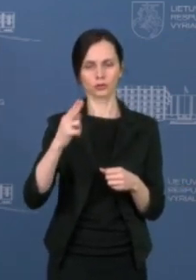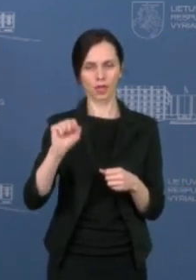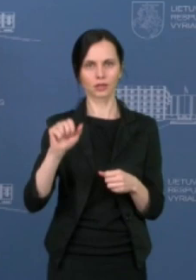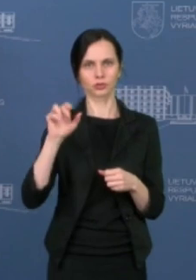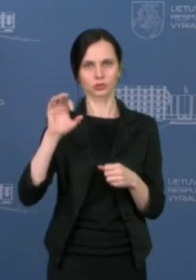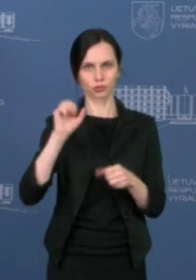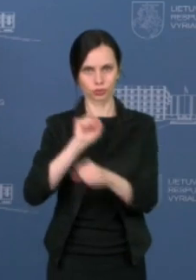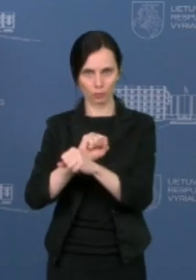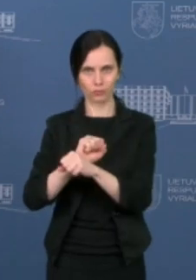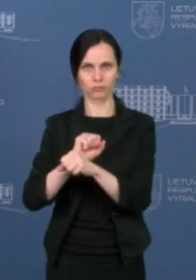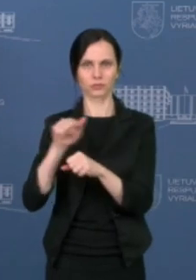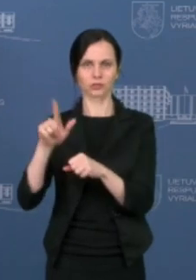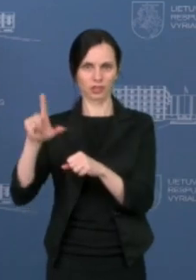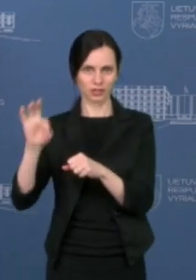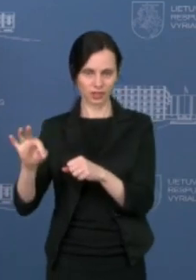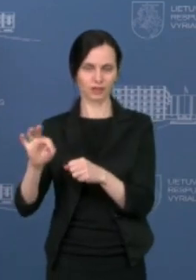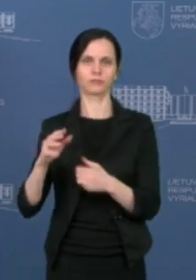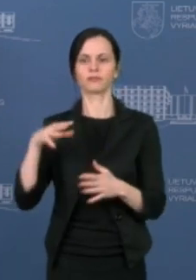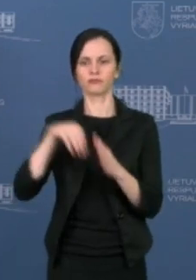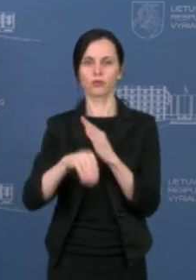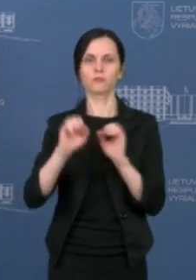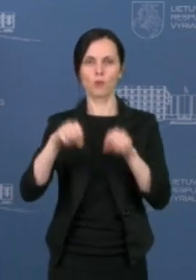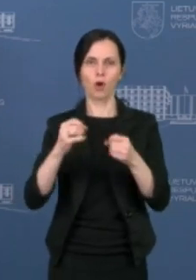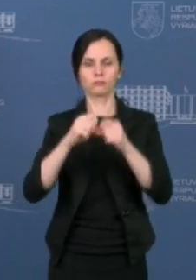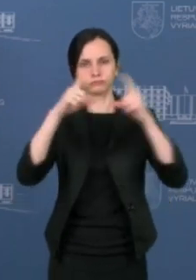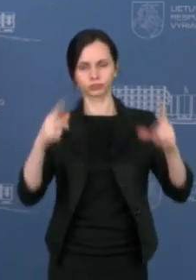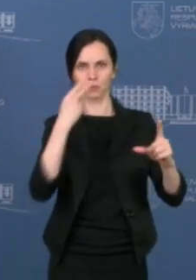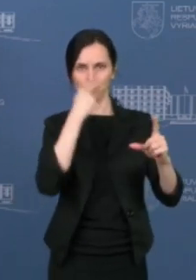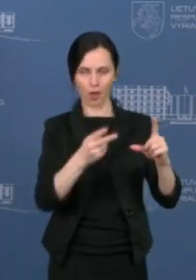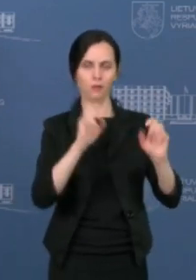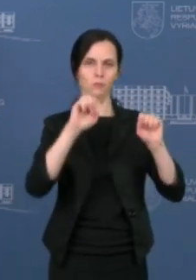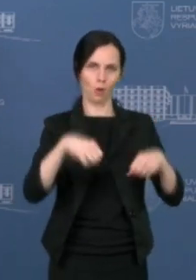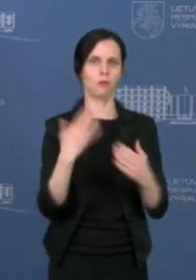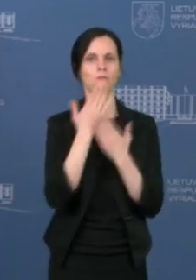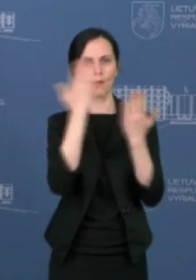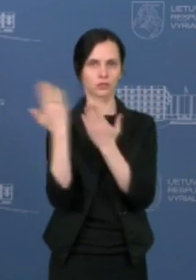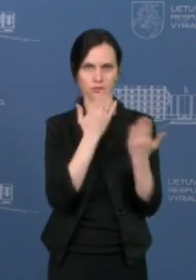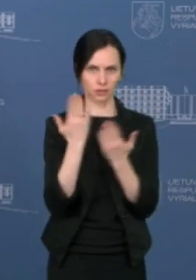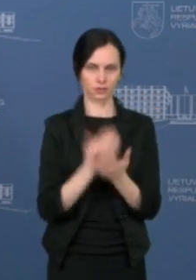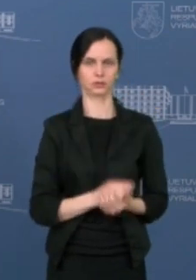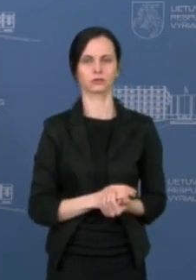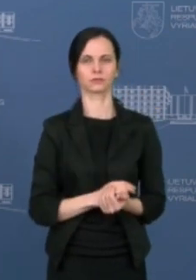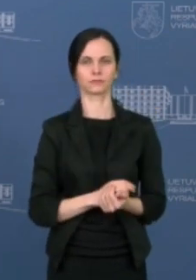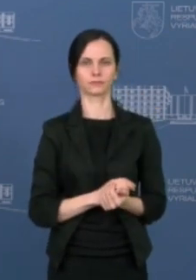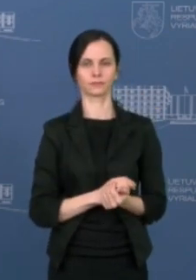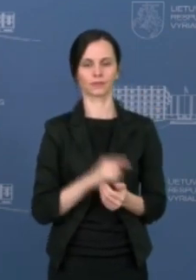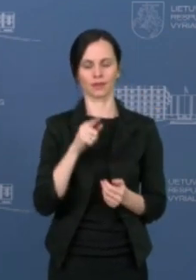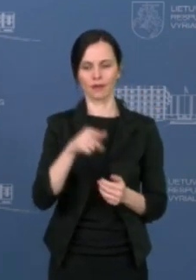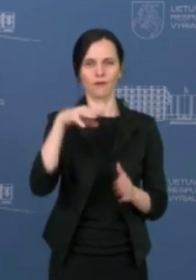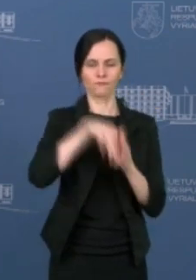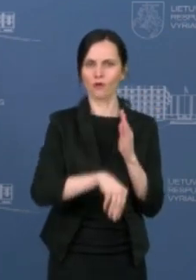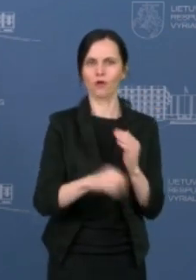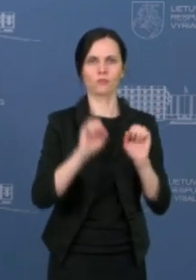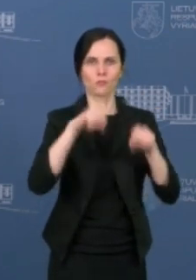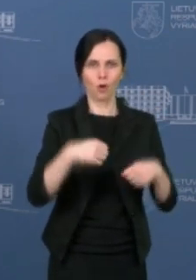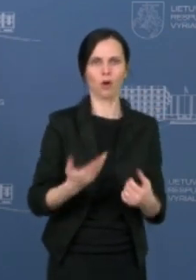tikrai bus toksai gyvas mūsų visų kartų bendravimo tokia erdvėje, kur